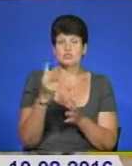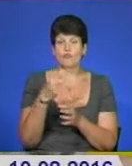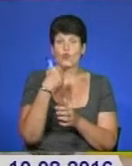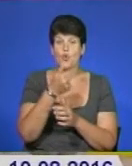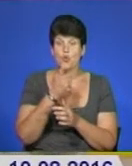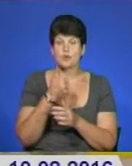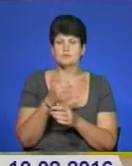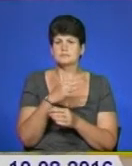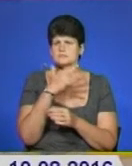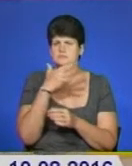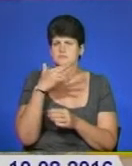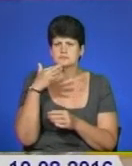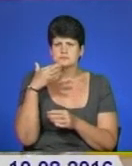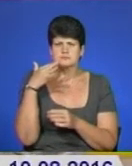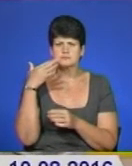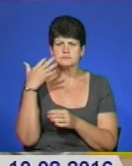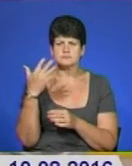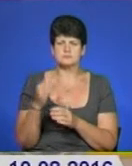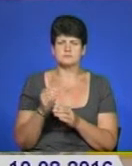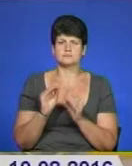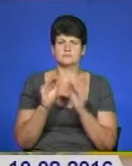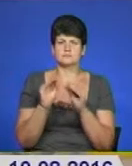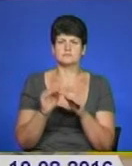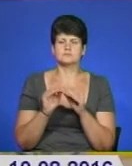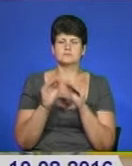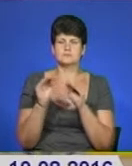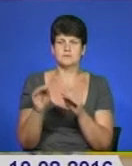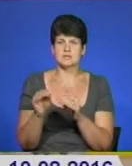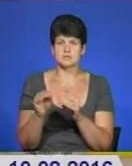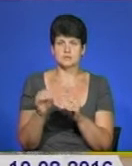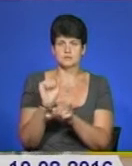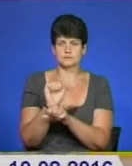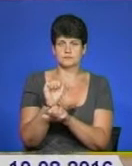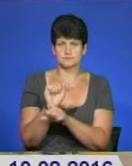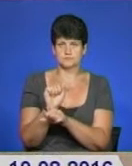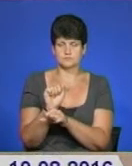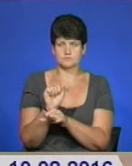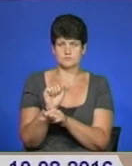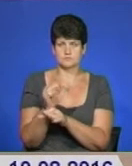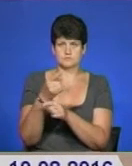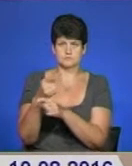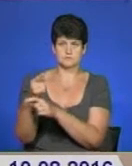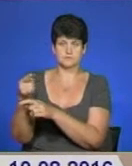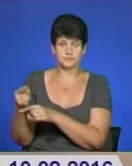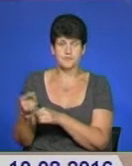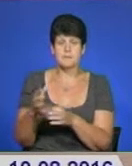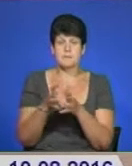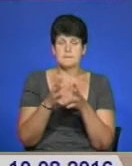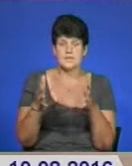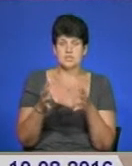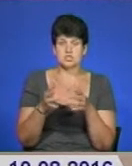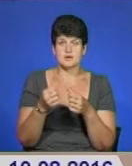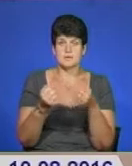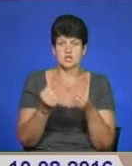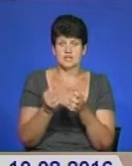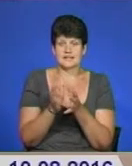насищуватися парк стоянка. Більше машин і вони тиснуться по